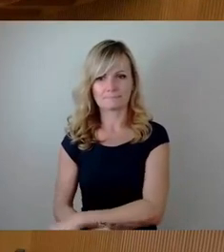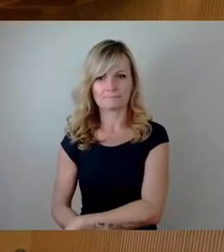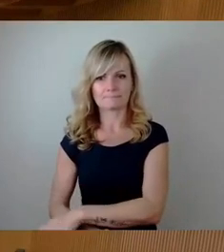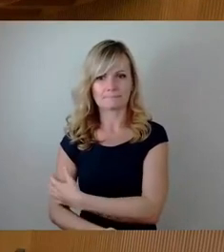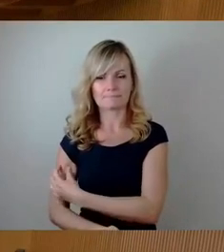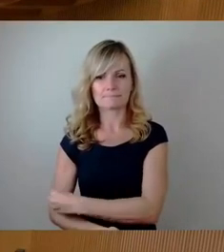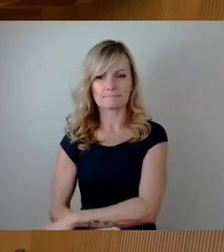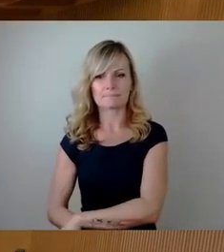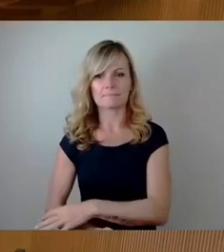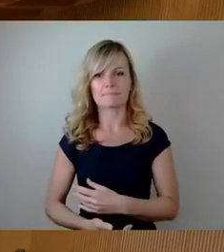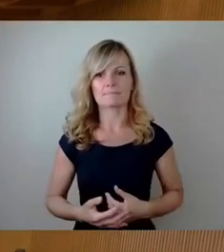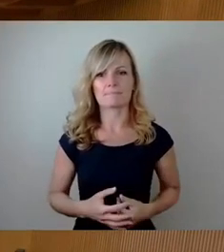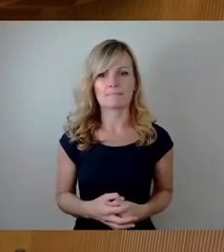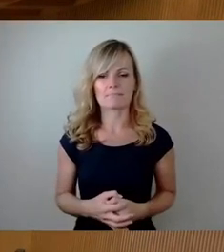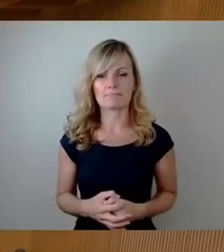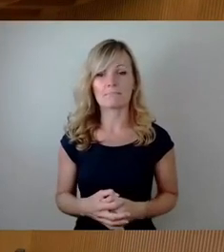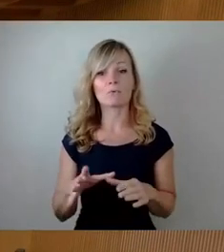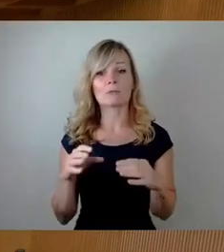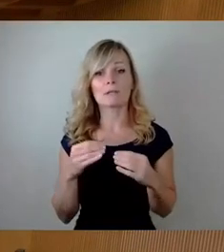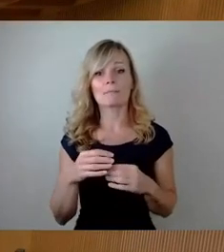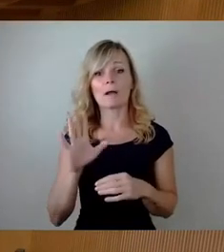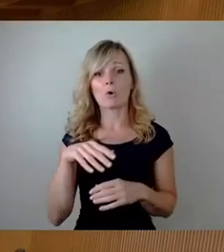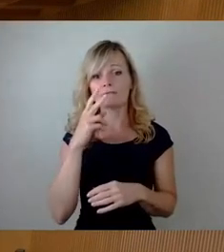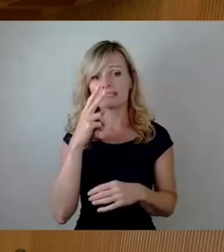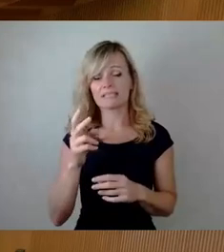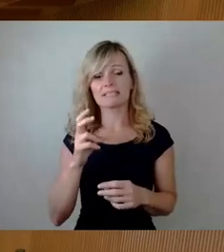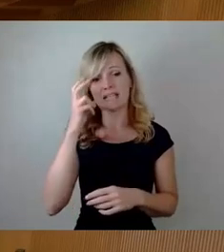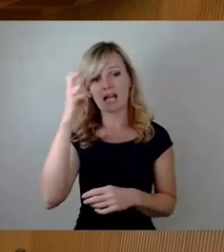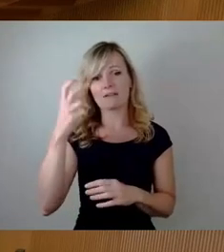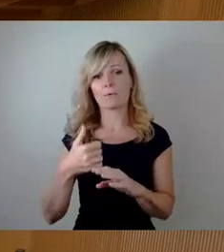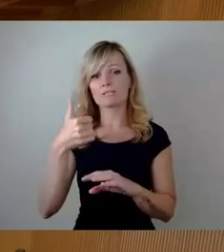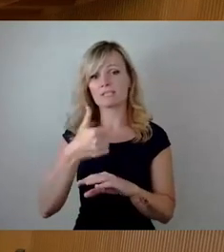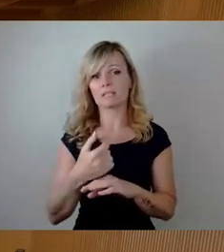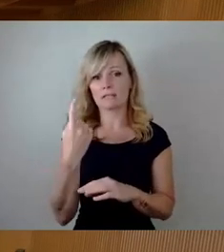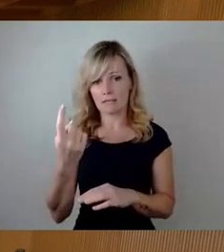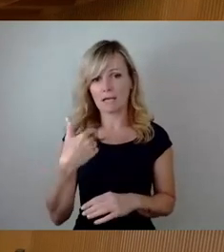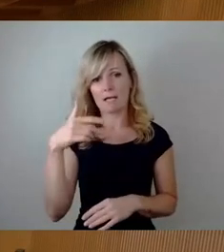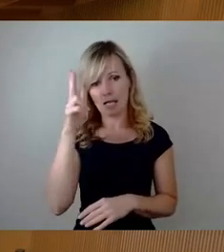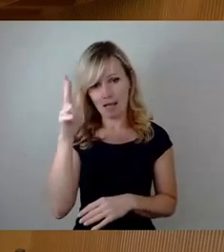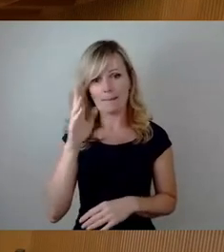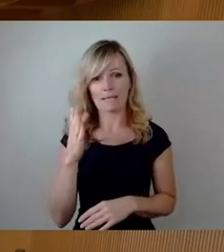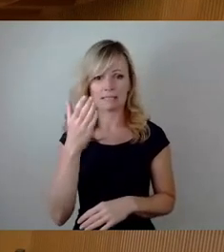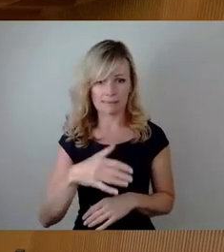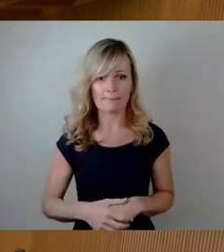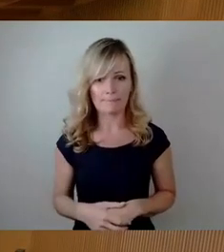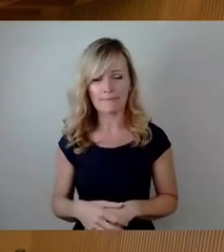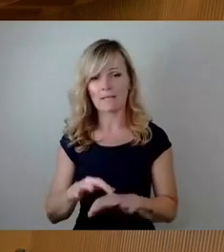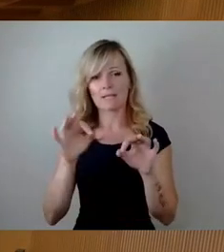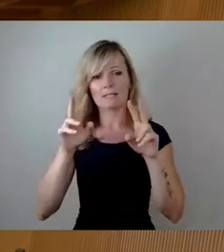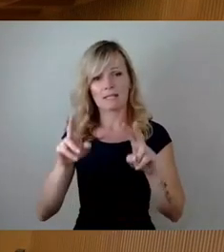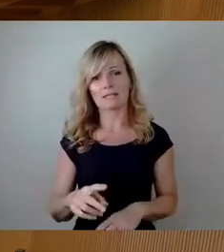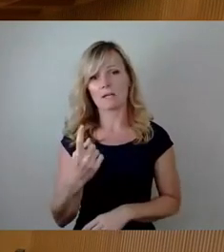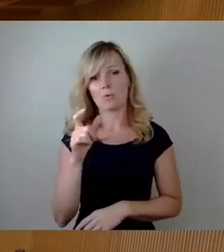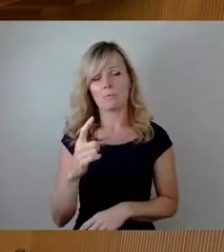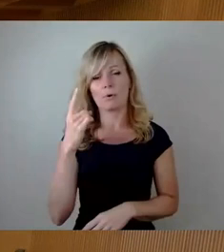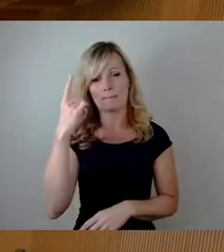Das übernimmt zumindest der Aufsichtsratsvorsitzende, Herr Bratzka, die Beantwortung. Ja, sehr geehrter Herr Oberbürgermeister, sehr geehrter Herr